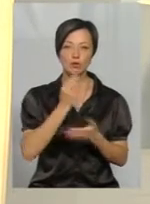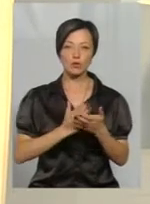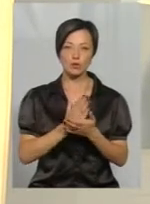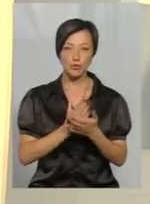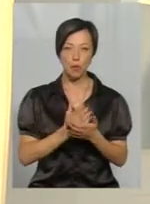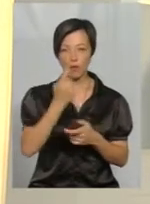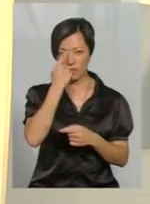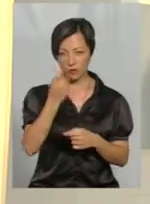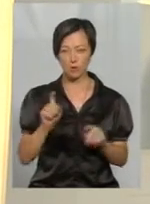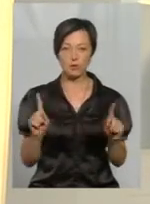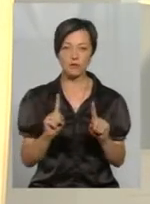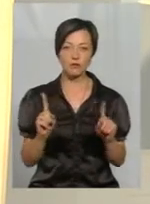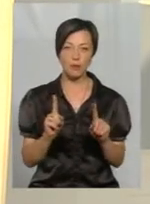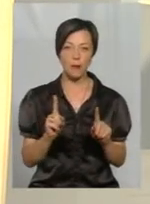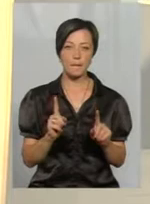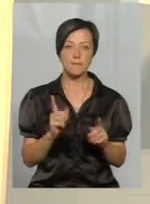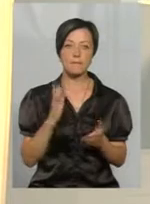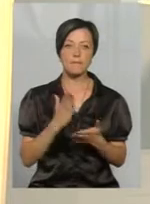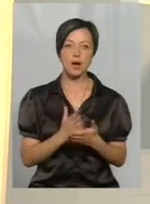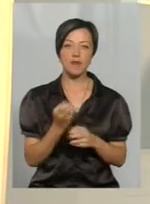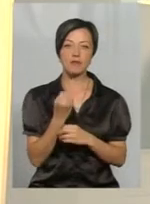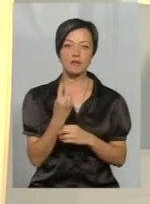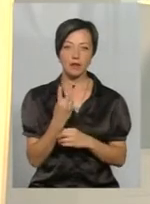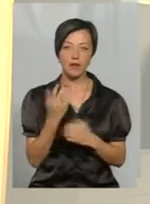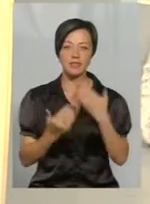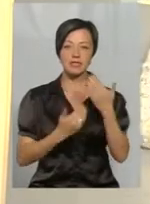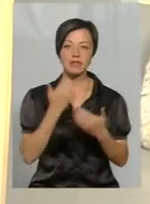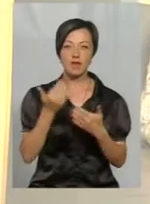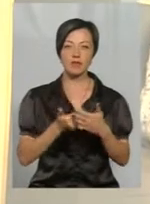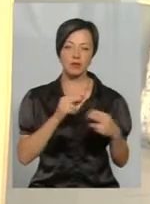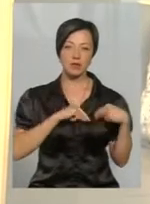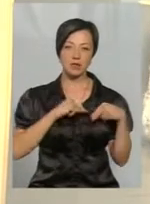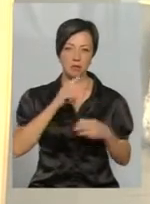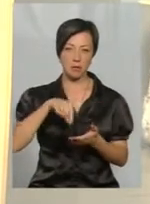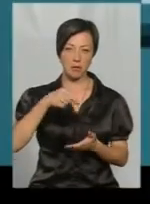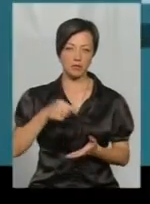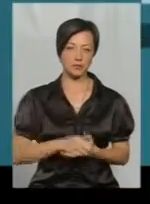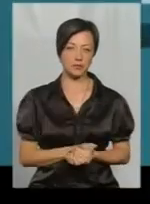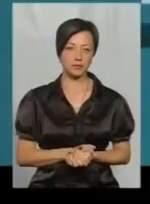повідомив, що мали 12 звернень від пасічників. Давайте послухаємо.